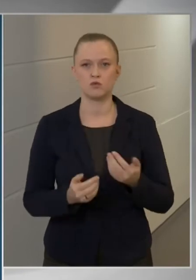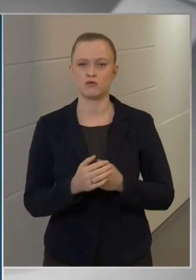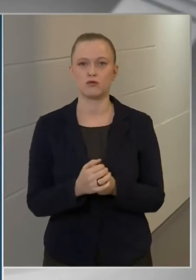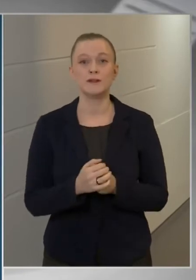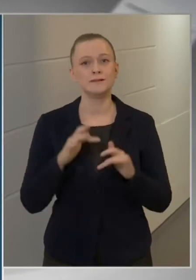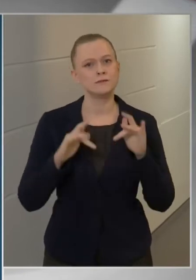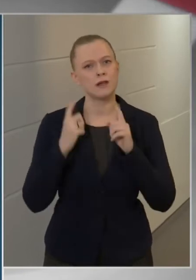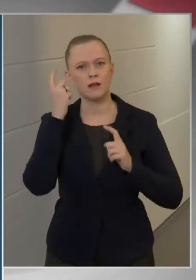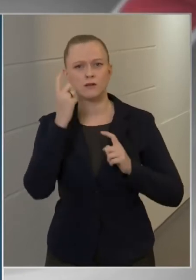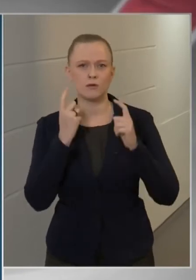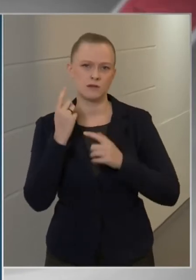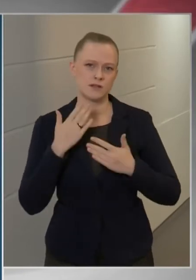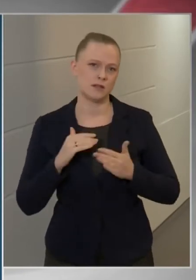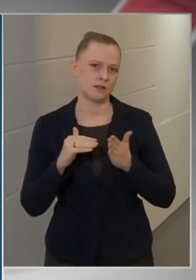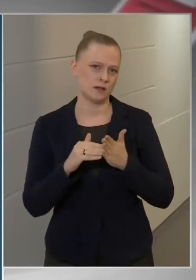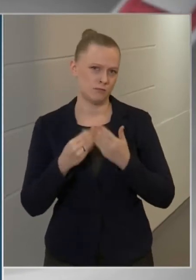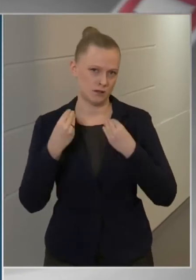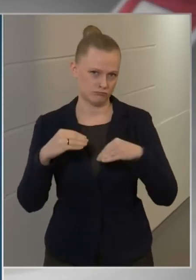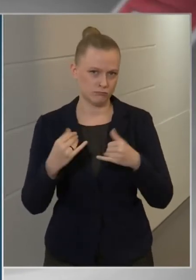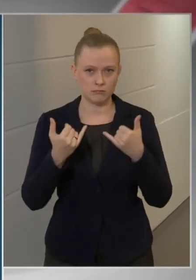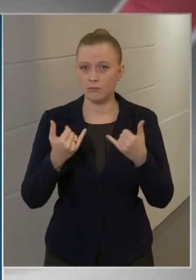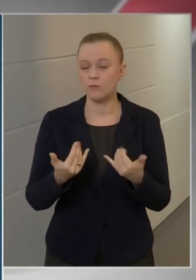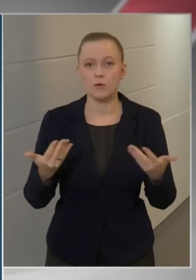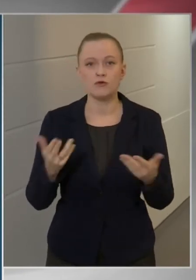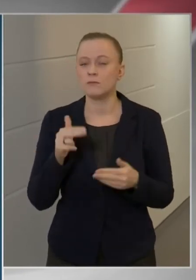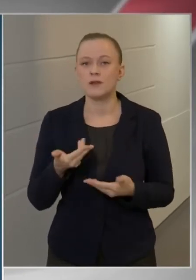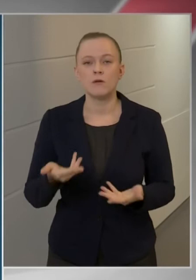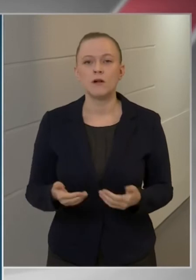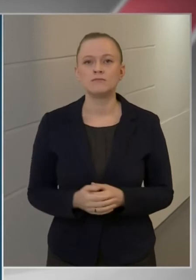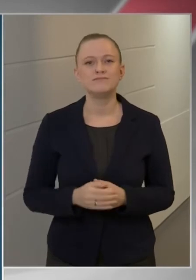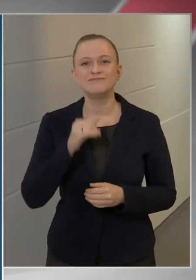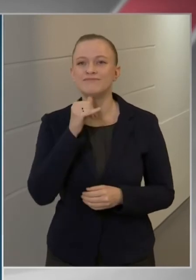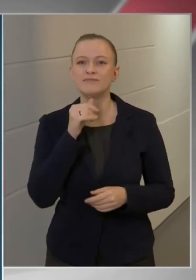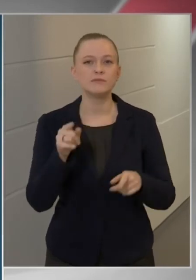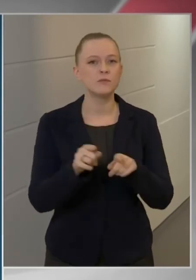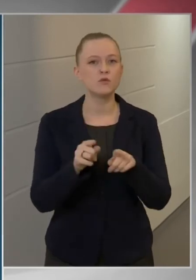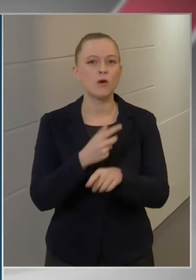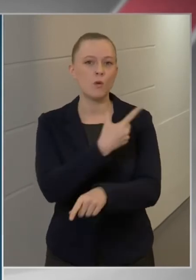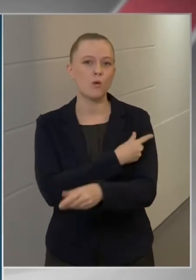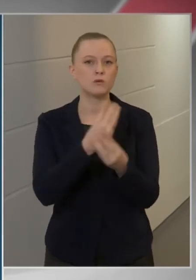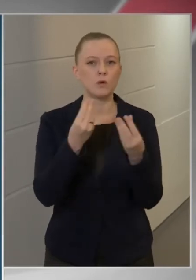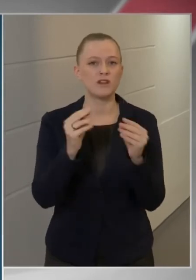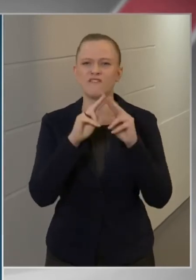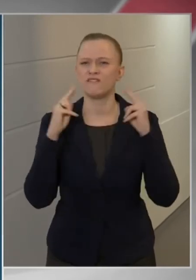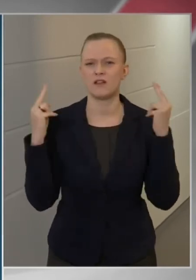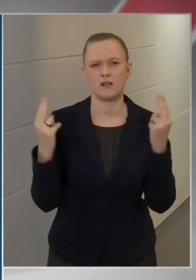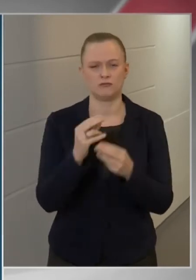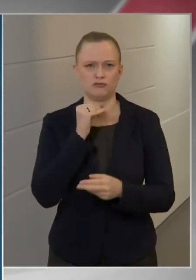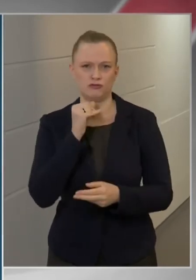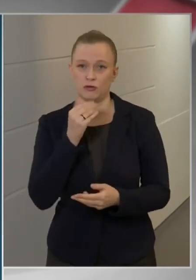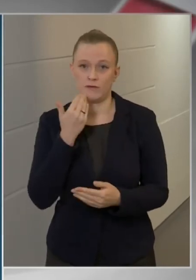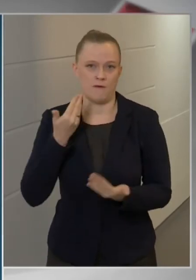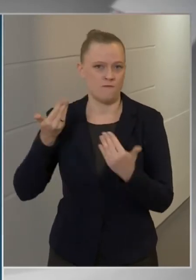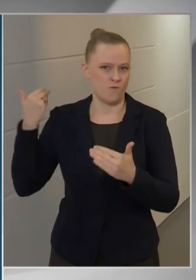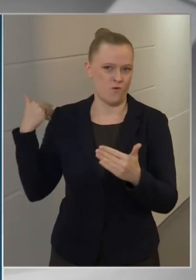többen oltakozzunk, hogy lassítani tudjuk a járvány terjedését. Nincsen olyan oltóanyag a világon, nem is